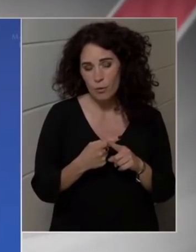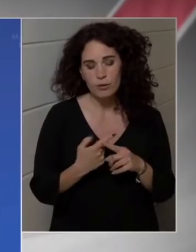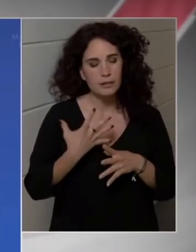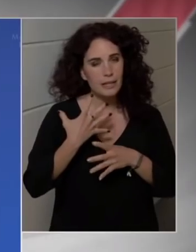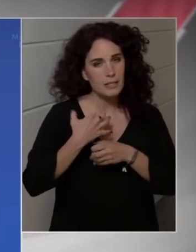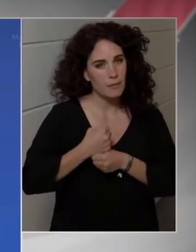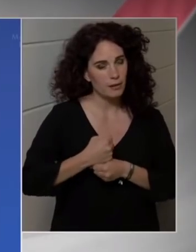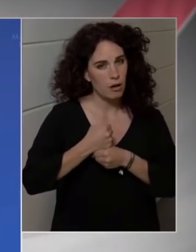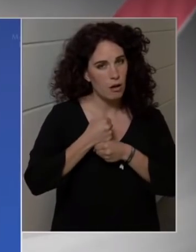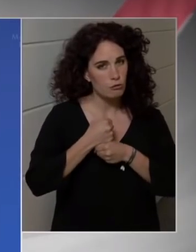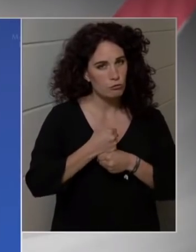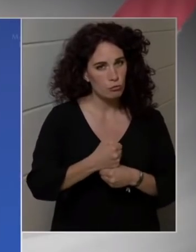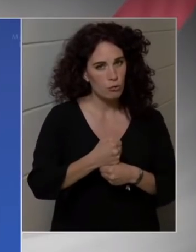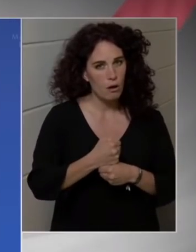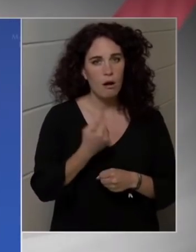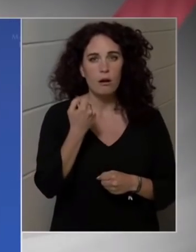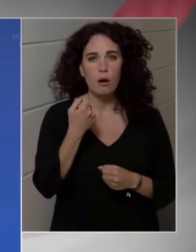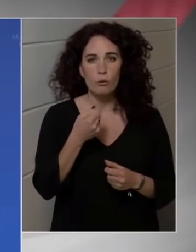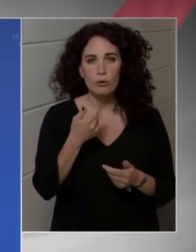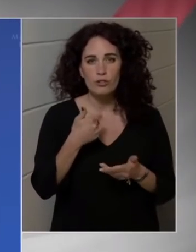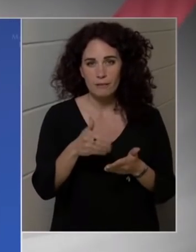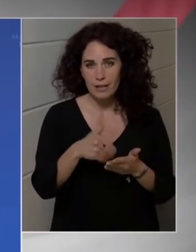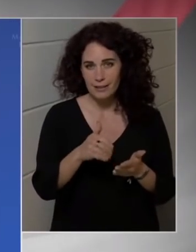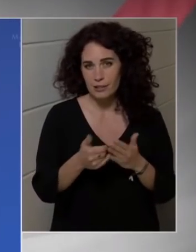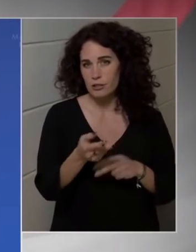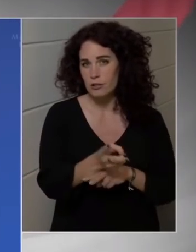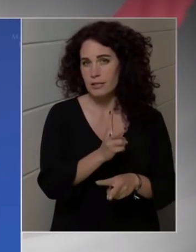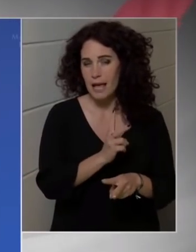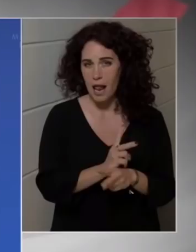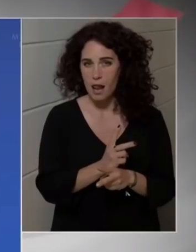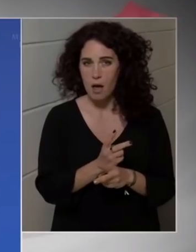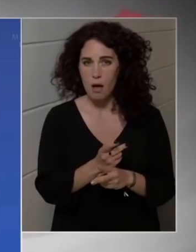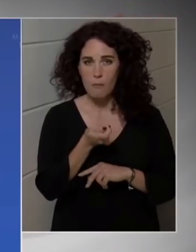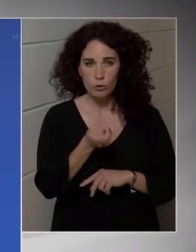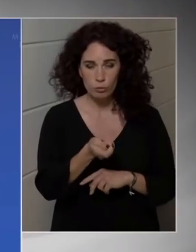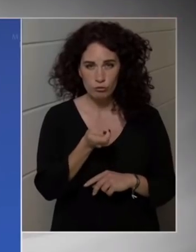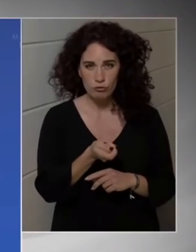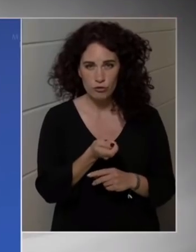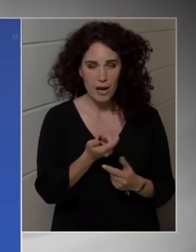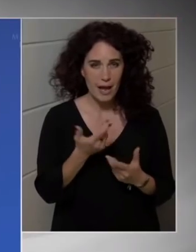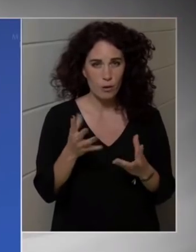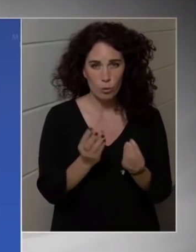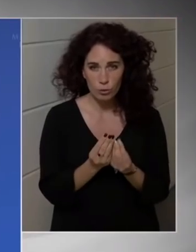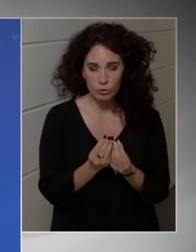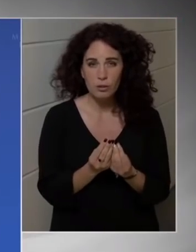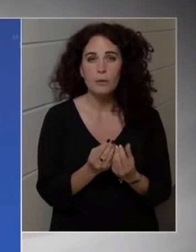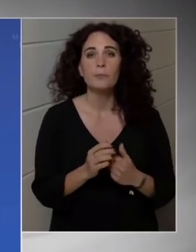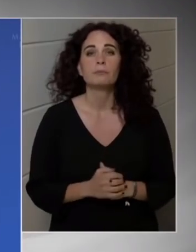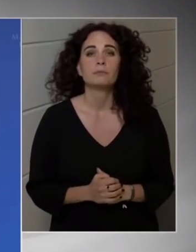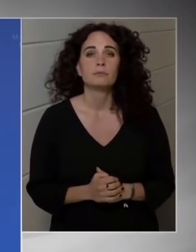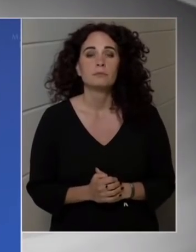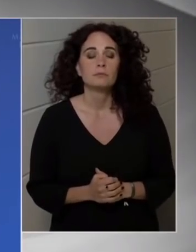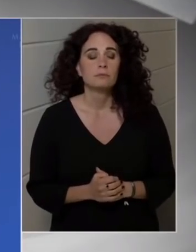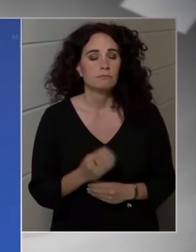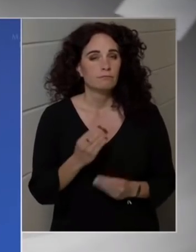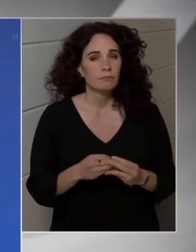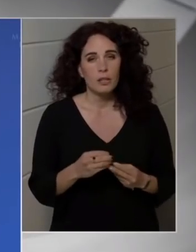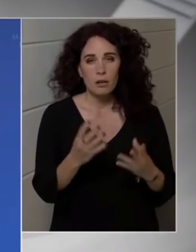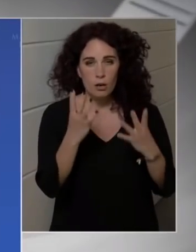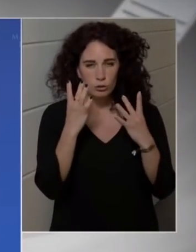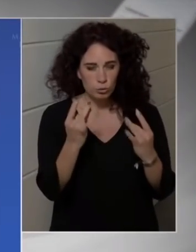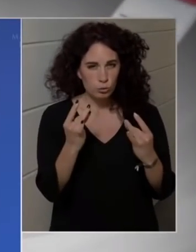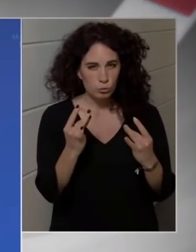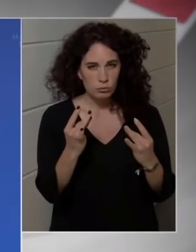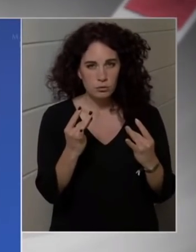válságálló gazdaságot kell építenünk. Ennek részekén nagyon fontos, hogy kézben tartsuk